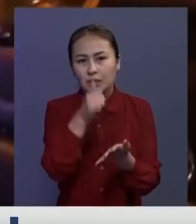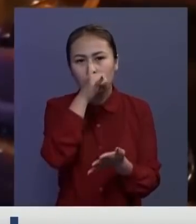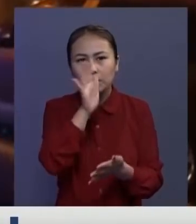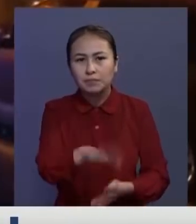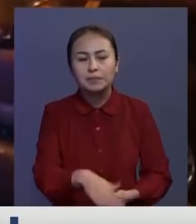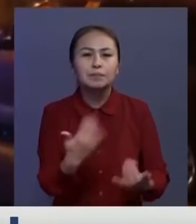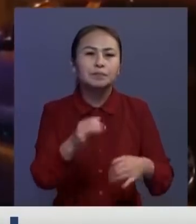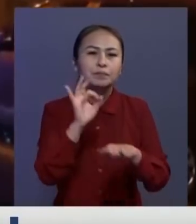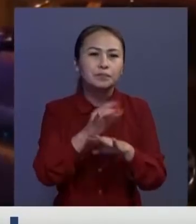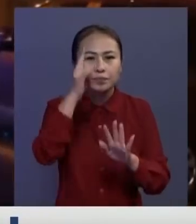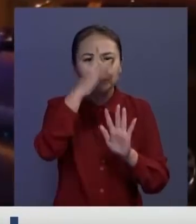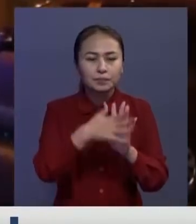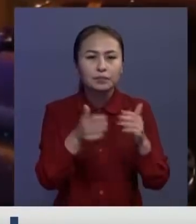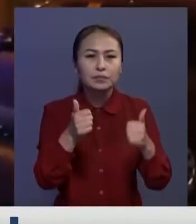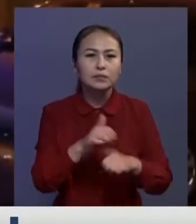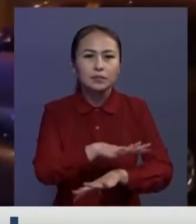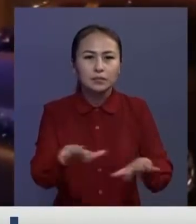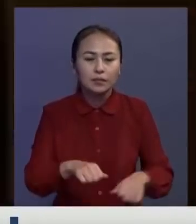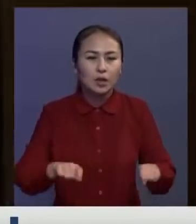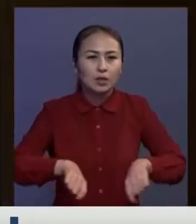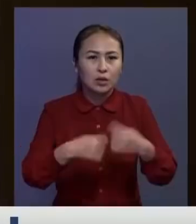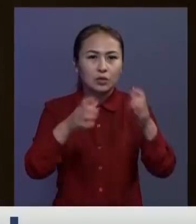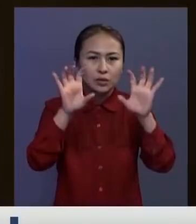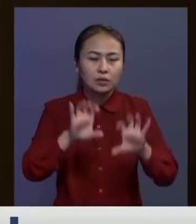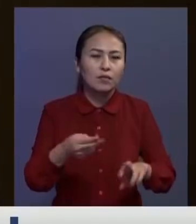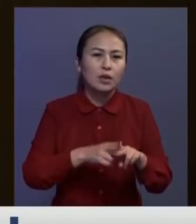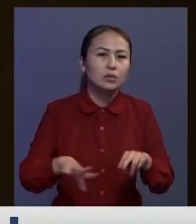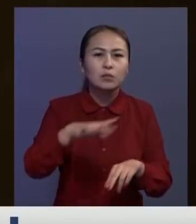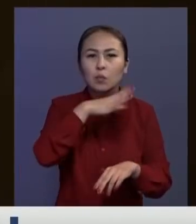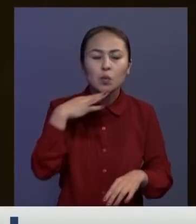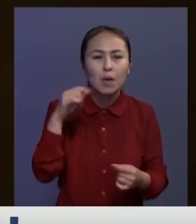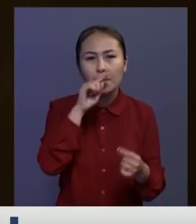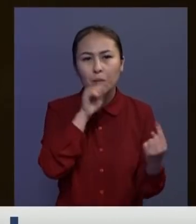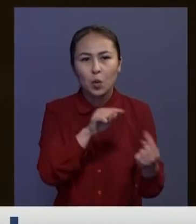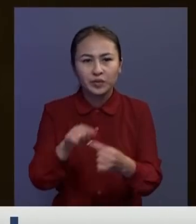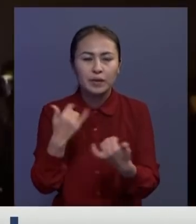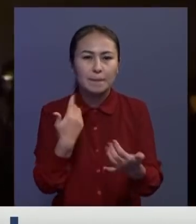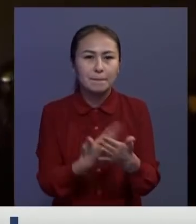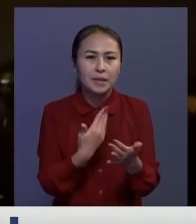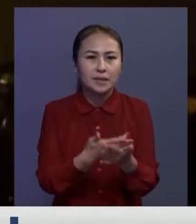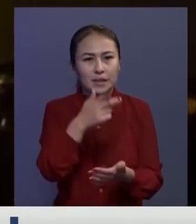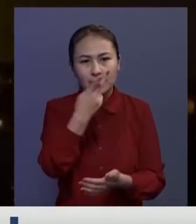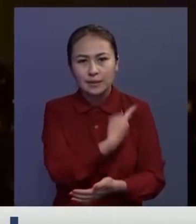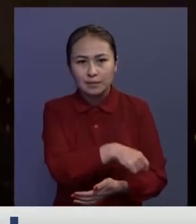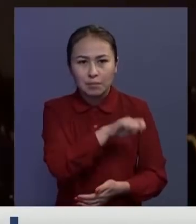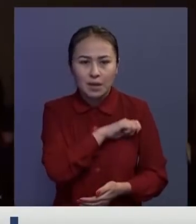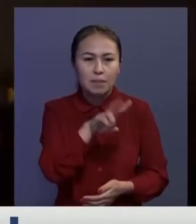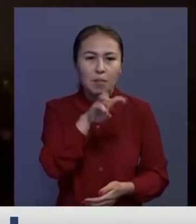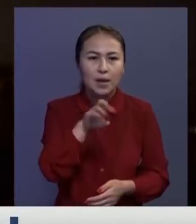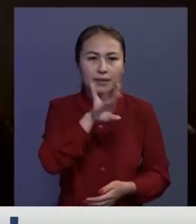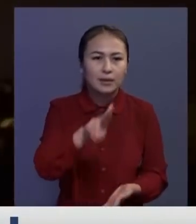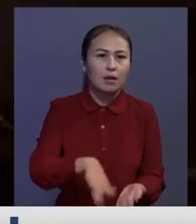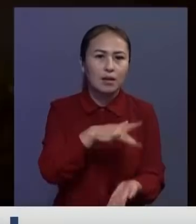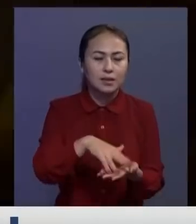Мұны жақсы түсінген бейлік ереже бұзушыларға қарсы қатан шараларға бұлдап отыр. Мәселен, Испанияның Мадрид қаласында